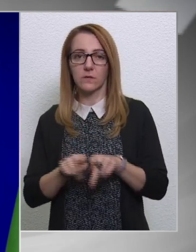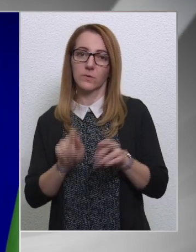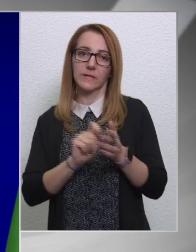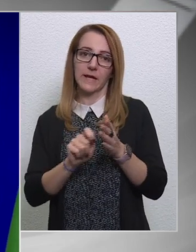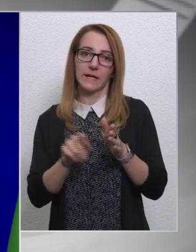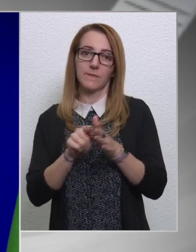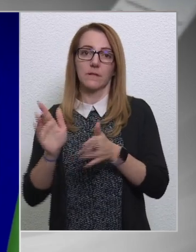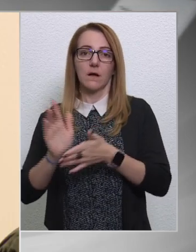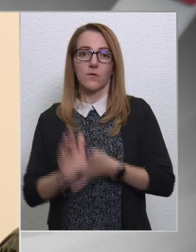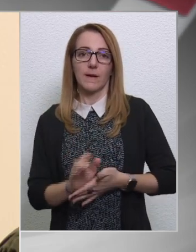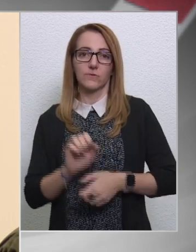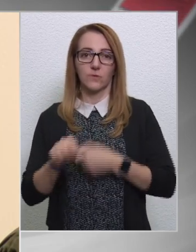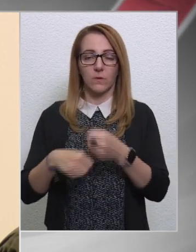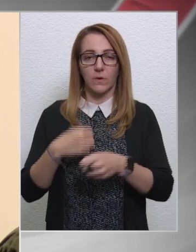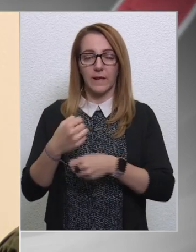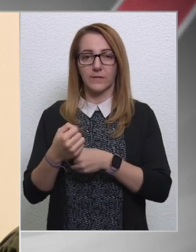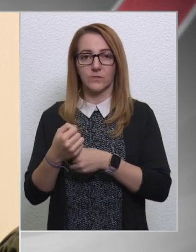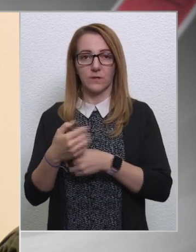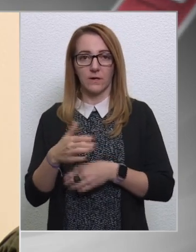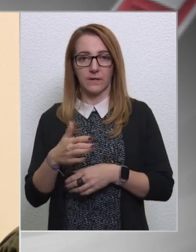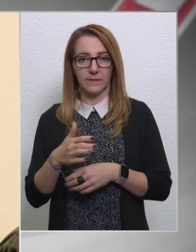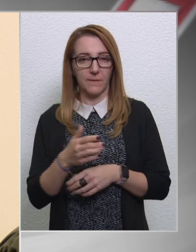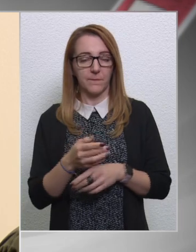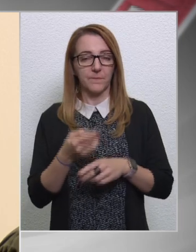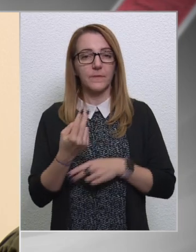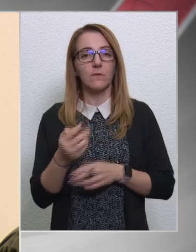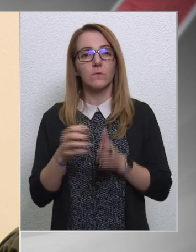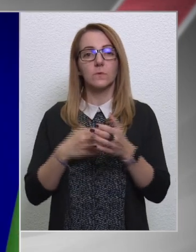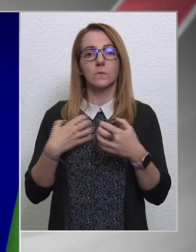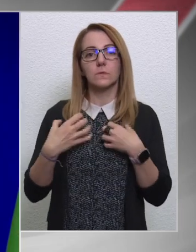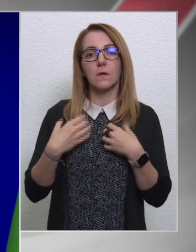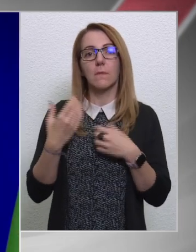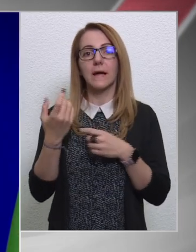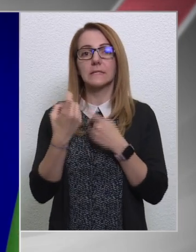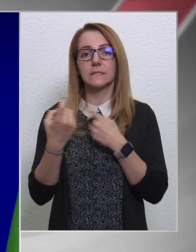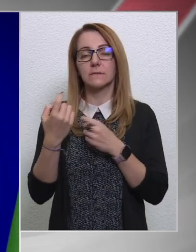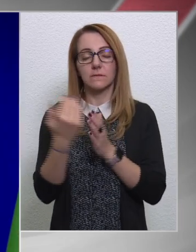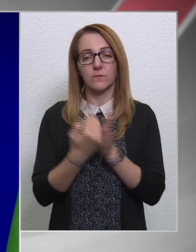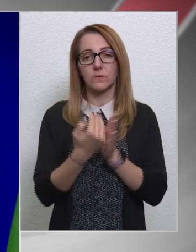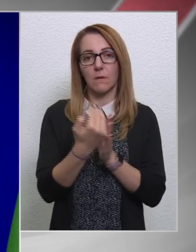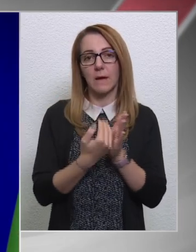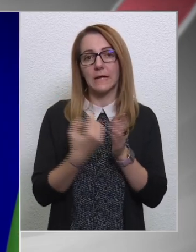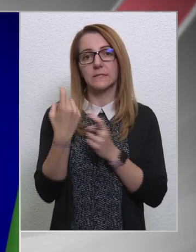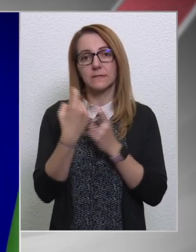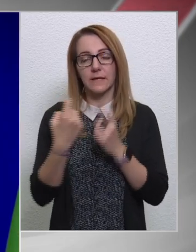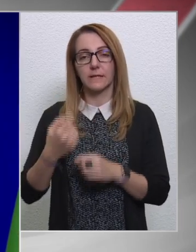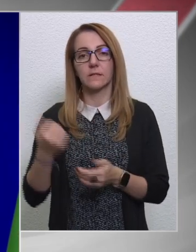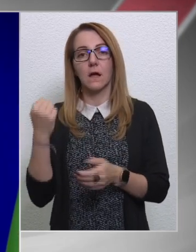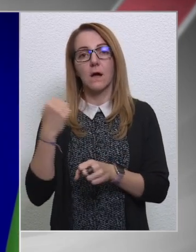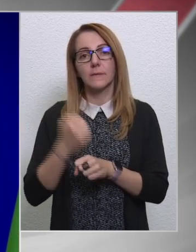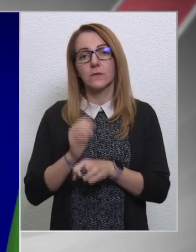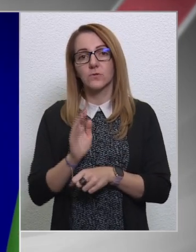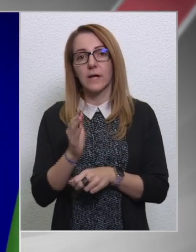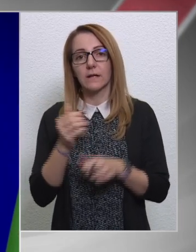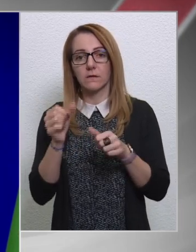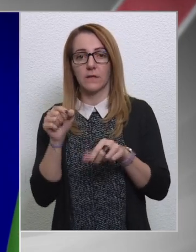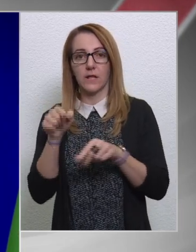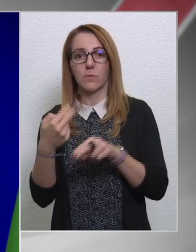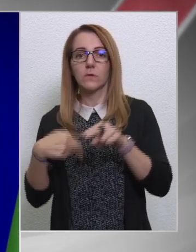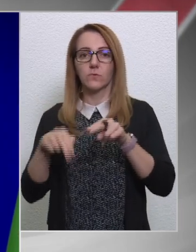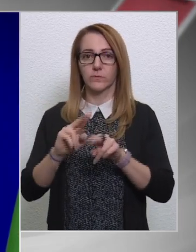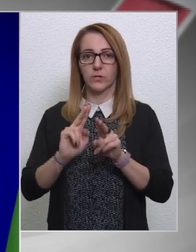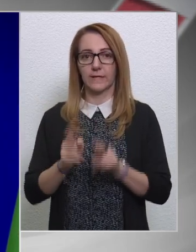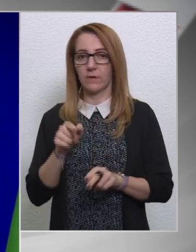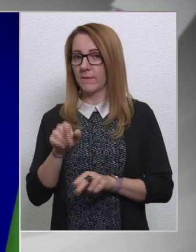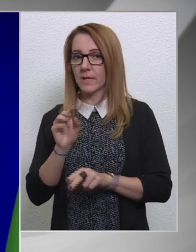le, mint hogyha ennek a nyomásgyakorlásnak a hatással alatt... ő szabály szerint a bizottságnak a tanácsban többsége van. Ez